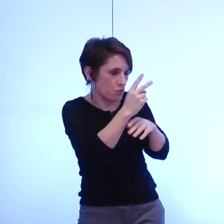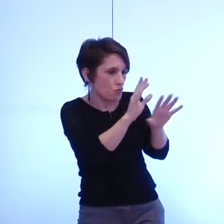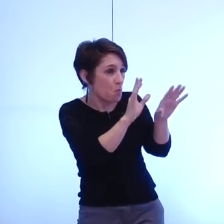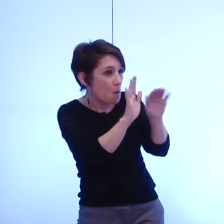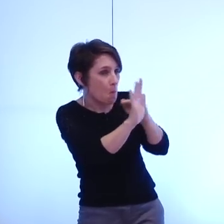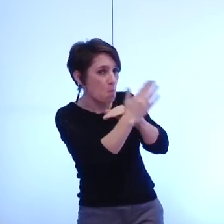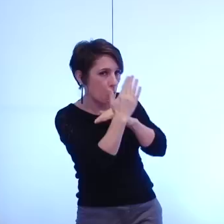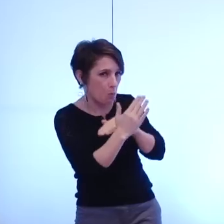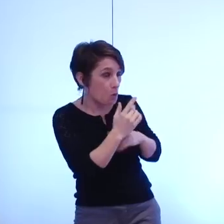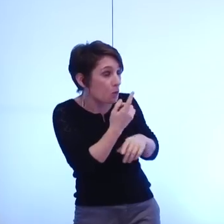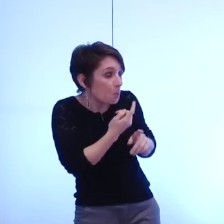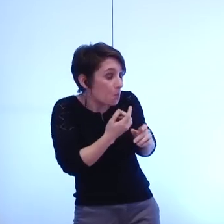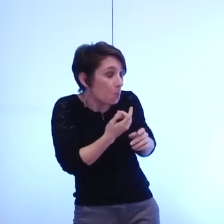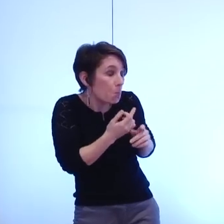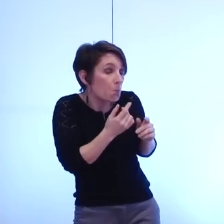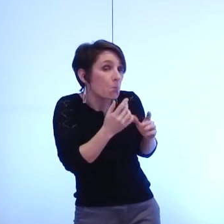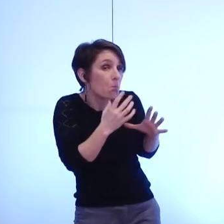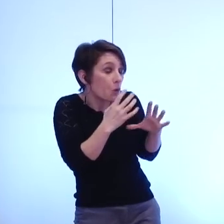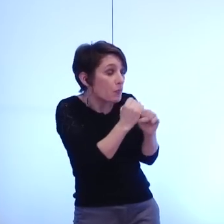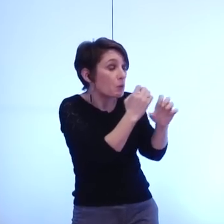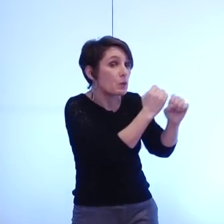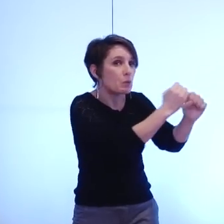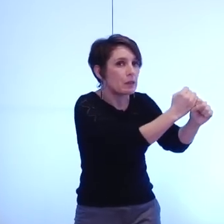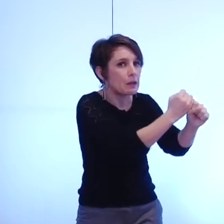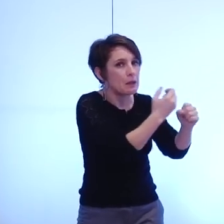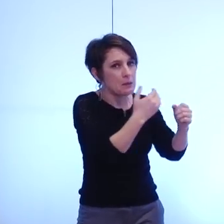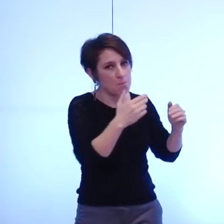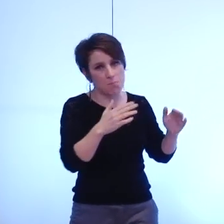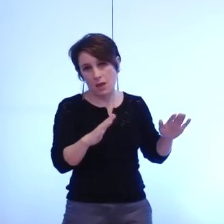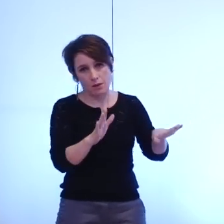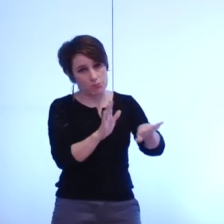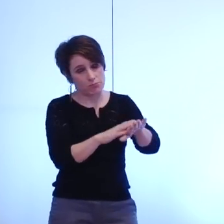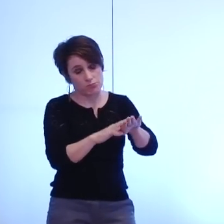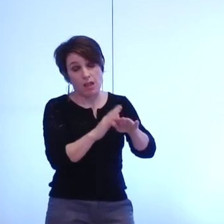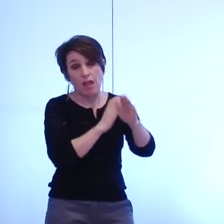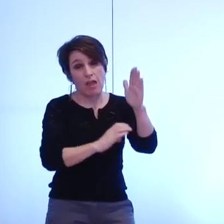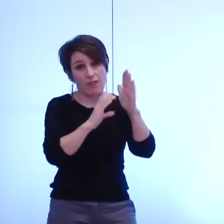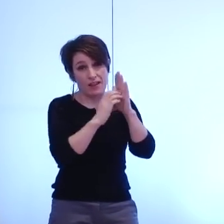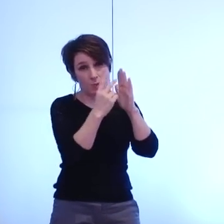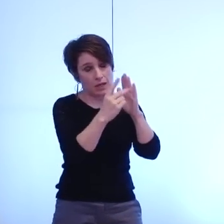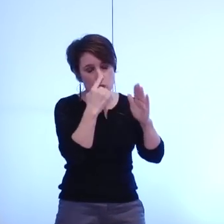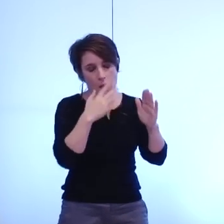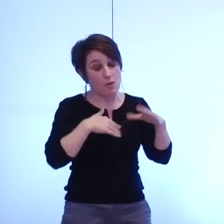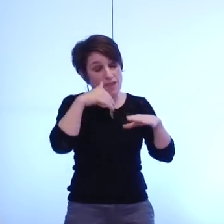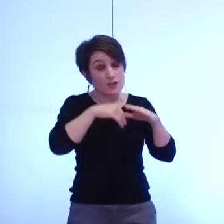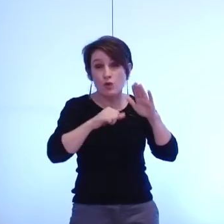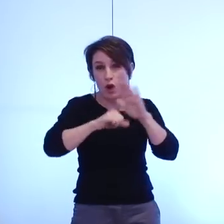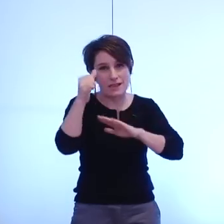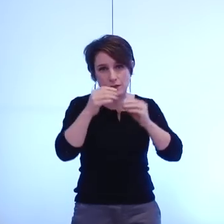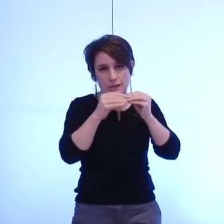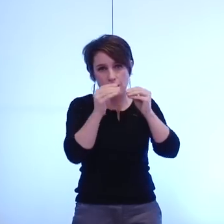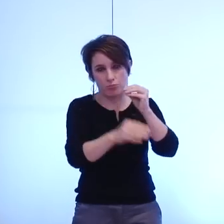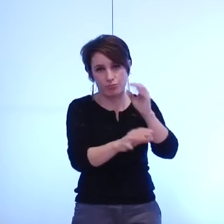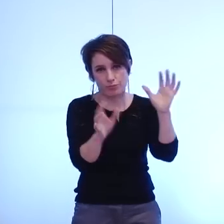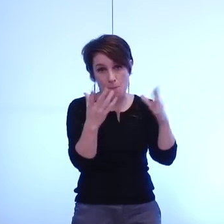votre délibération passe à côté de l'essentiel pourquoi en effet la loi MAPTAM a-t-elle voulu